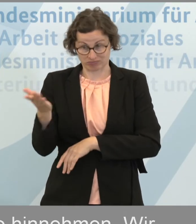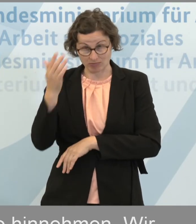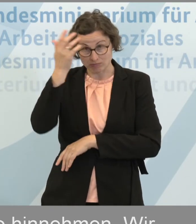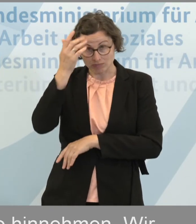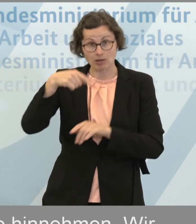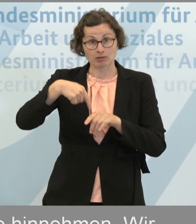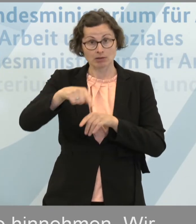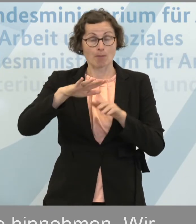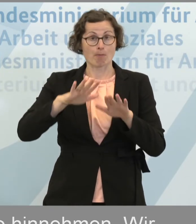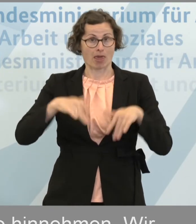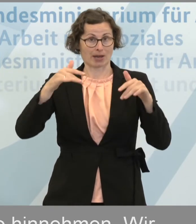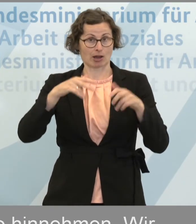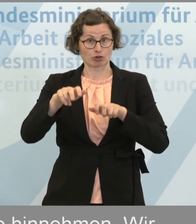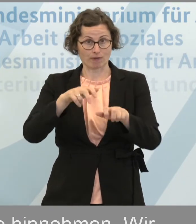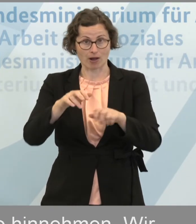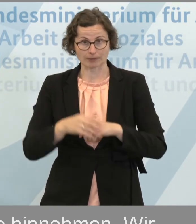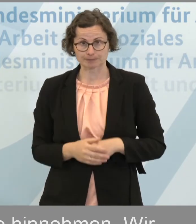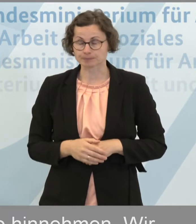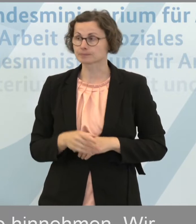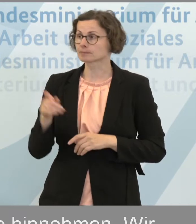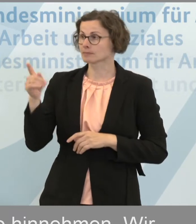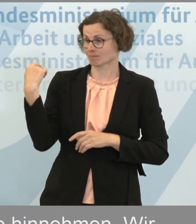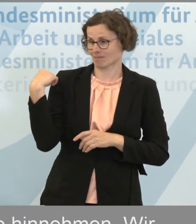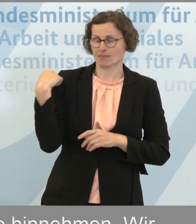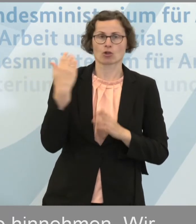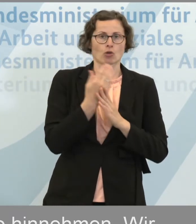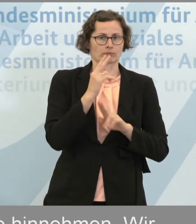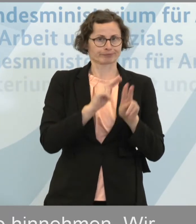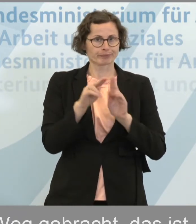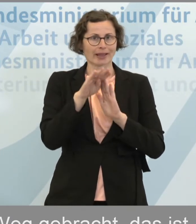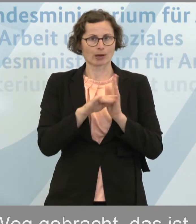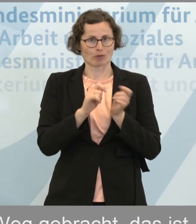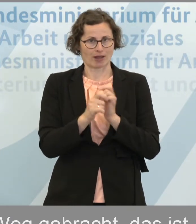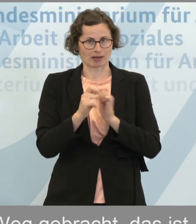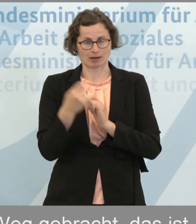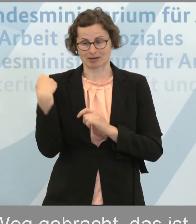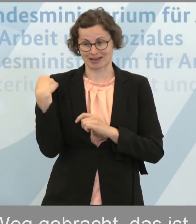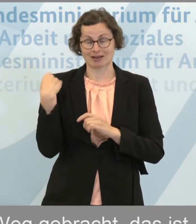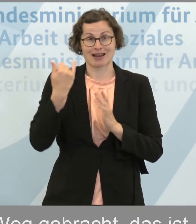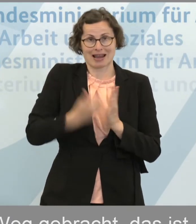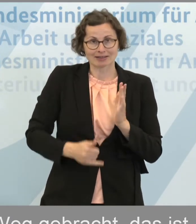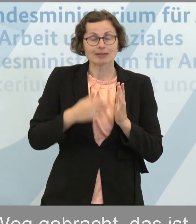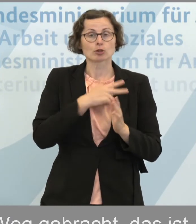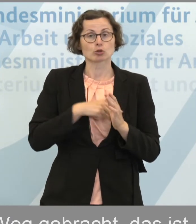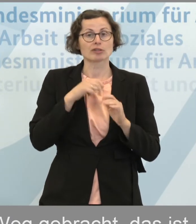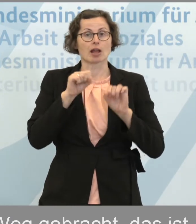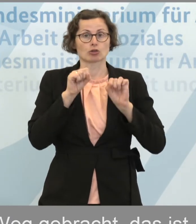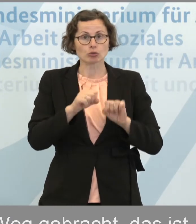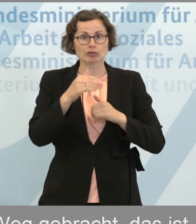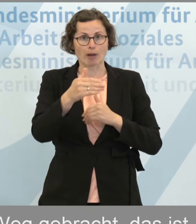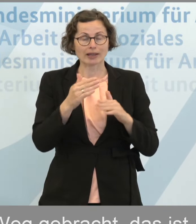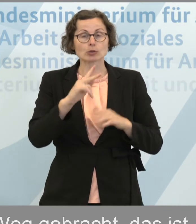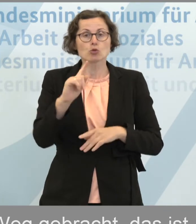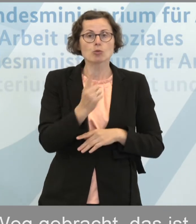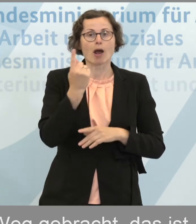Verfahren aufzugreifen? Also zum einen haben wir sie gerade verändert. Wir haben mit dem letzten Sozialschutzpaket erst mal die Möglichkeit geschaffen,